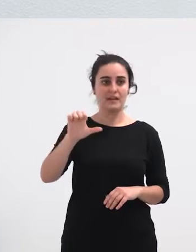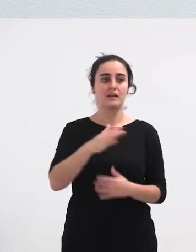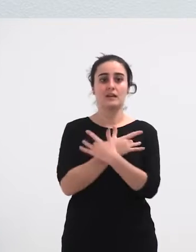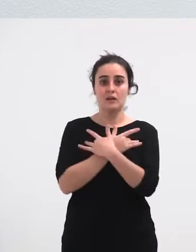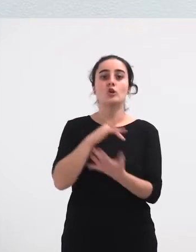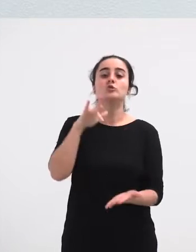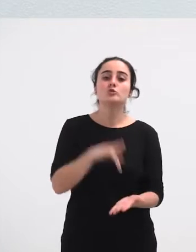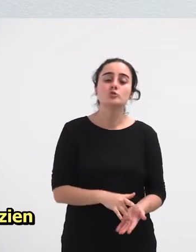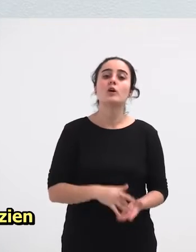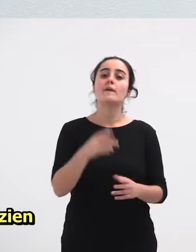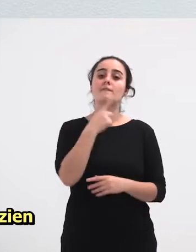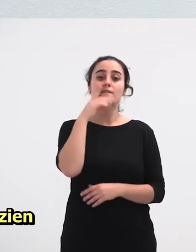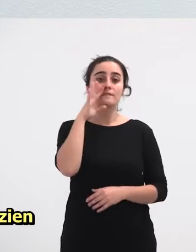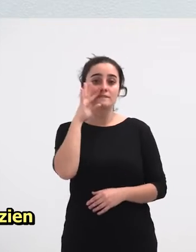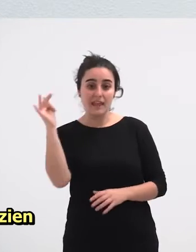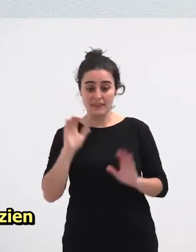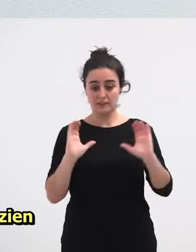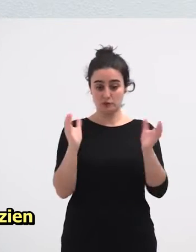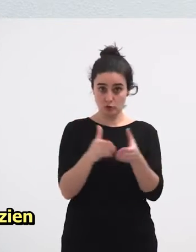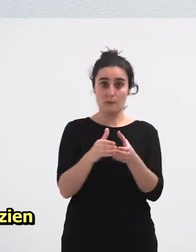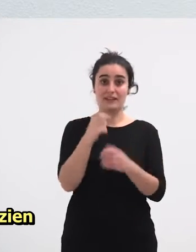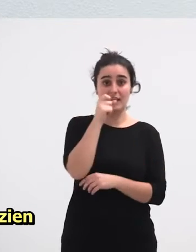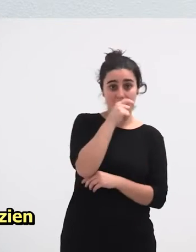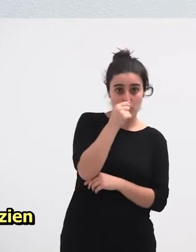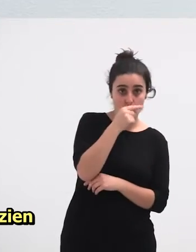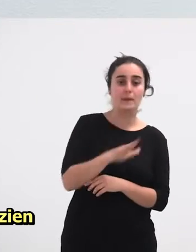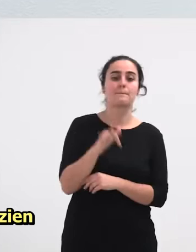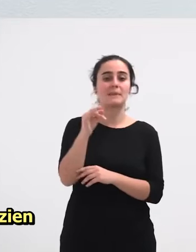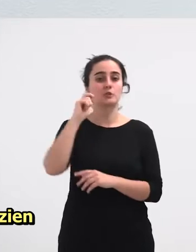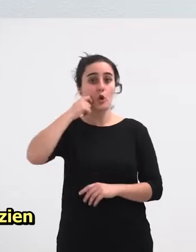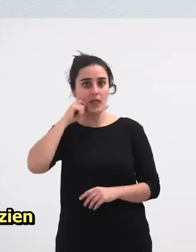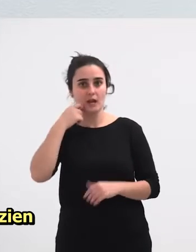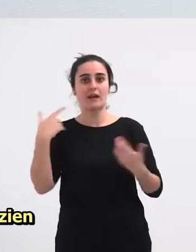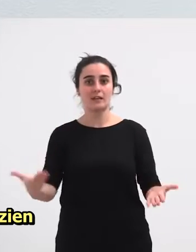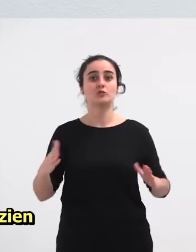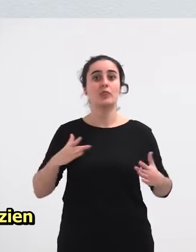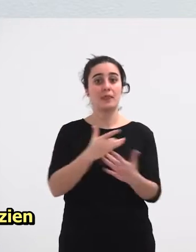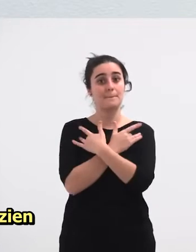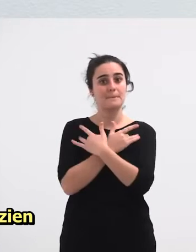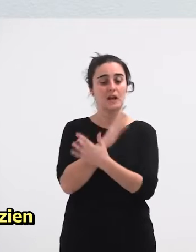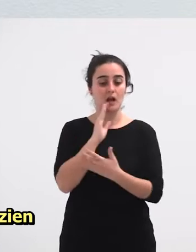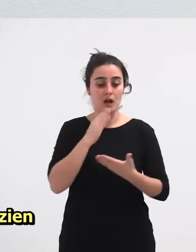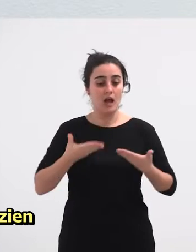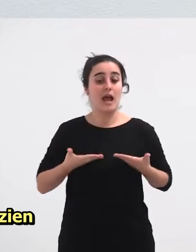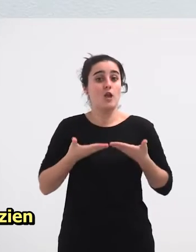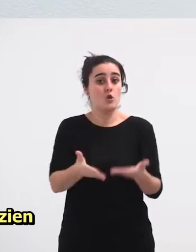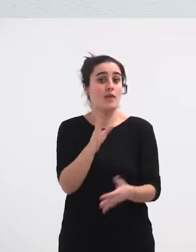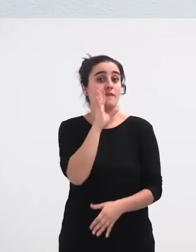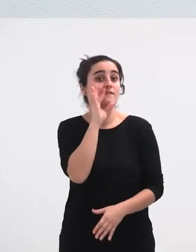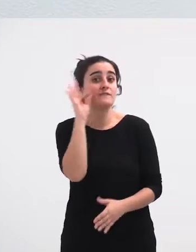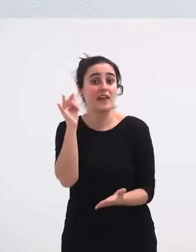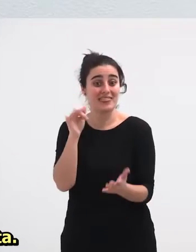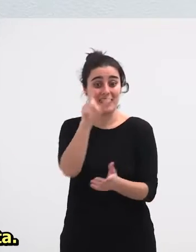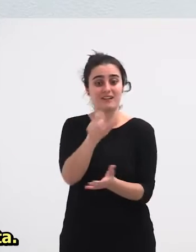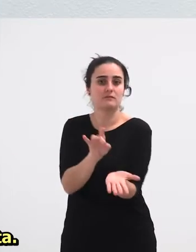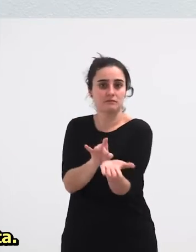irunian eta ondarribin Eta, amagoa dalupek laguntza eman zien Frantziako tropa horiek botatzeko